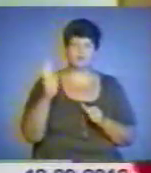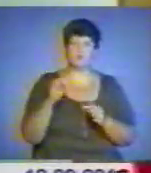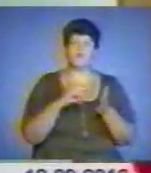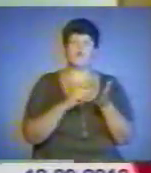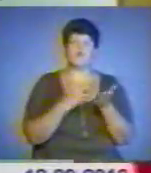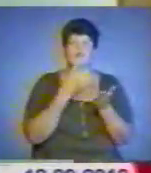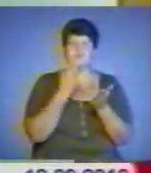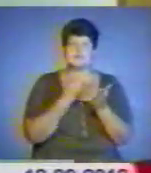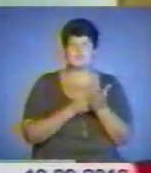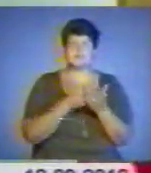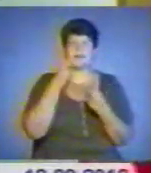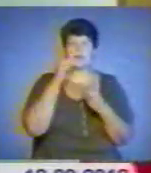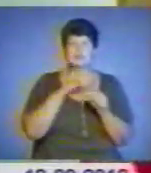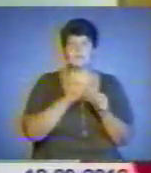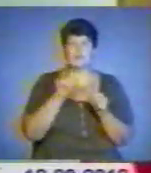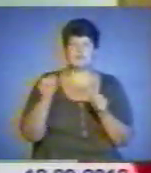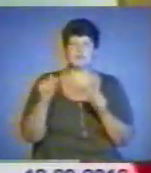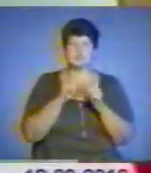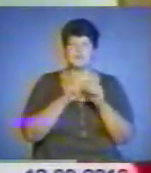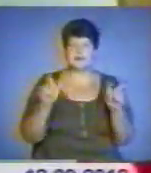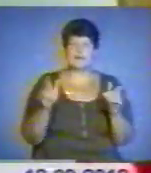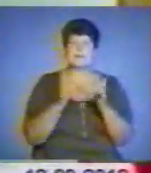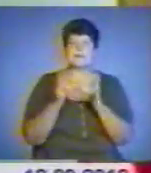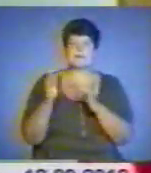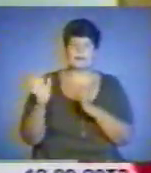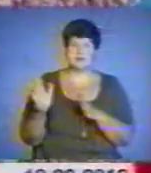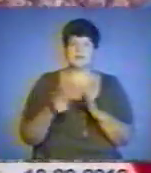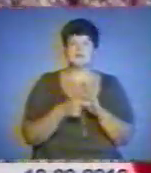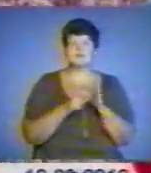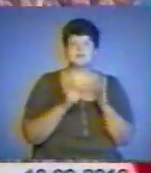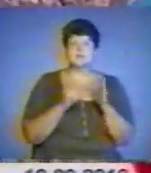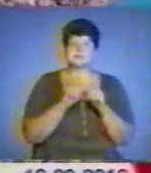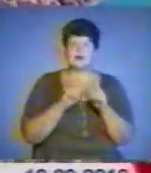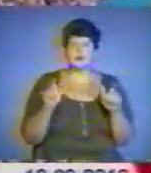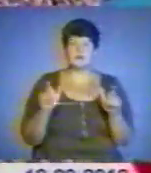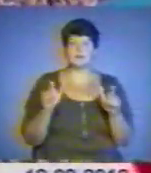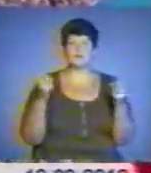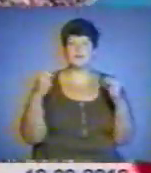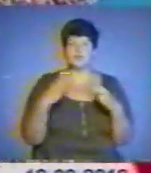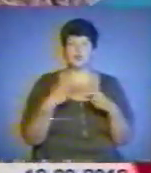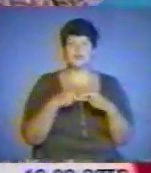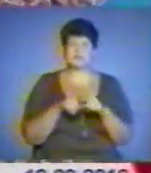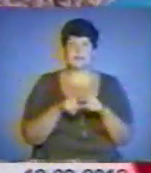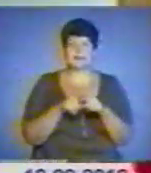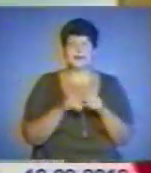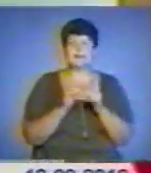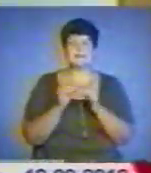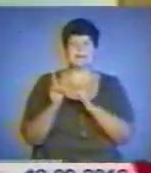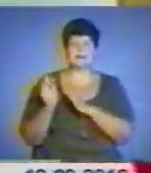«Кращий позашкільний навчальний заклад», «Інтернатний навчальний заклад» і «Професійно-технічний навчальний заклад». Інтернати,